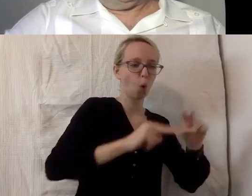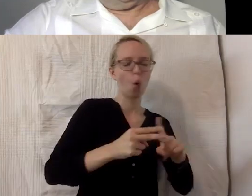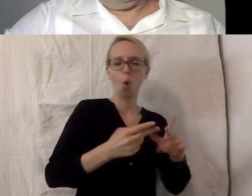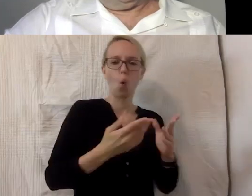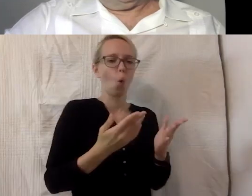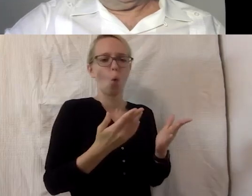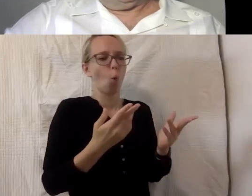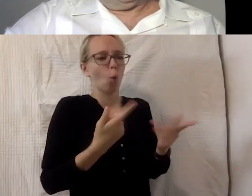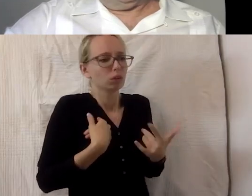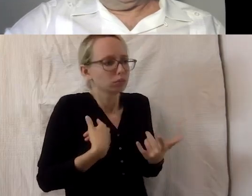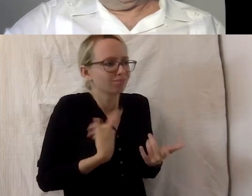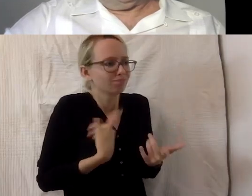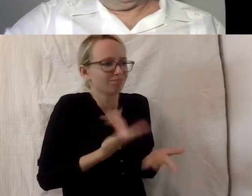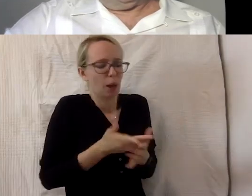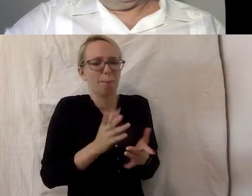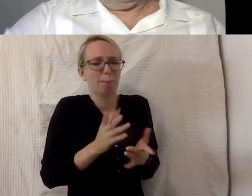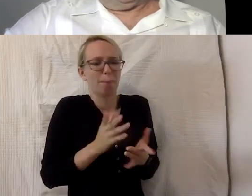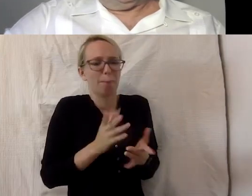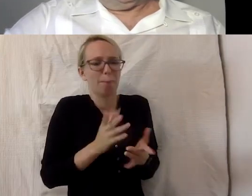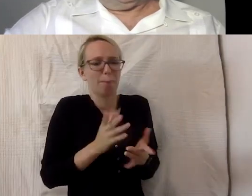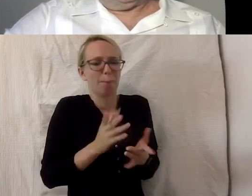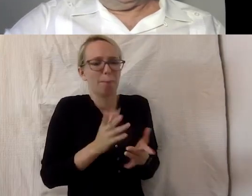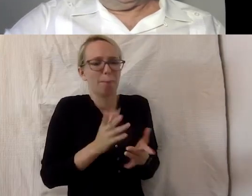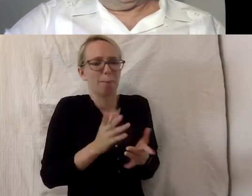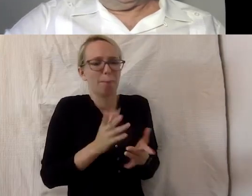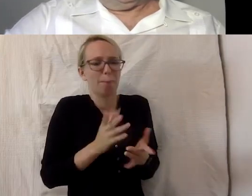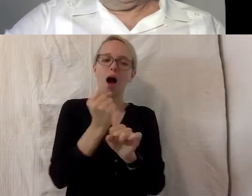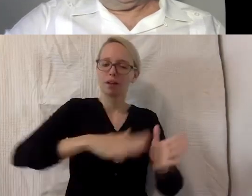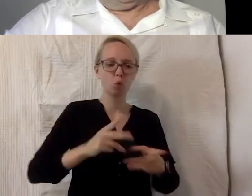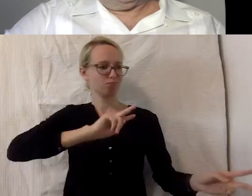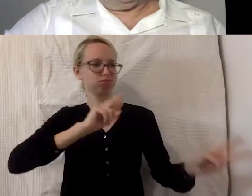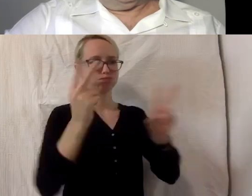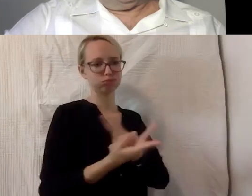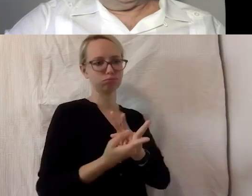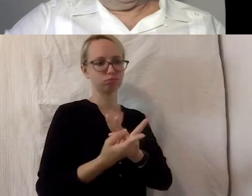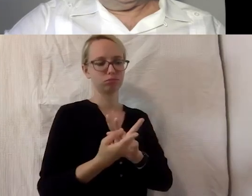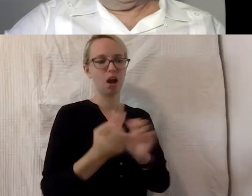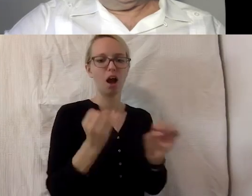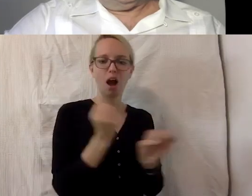ja, da muss unser Arbeitsmarkt, müssen wir uns alle auch mal hinterfragen, wie wir eigentlich weiter unsere Arbeitswelt gestalten wollen.